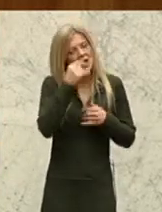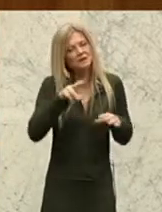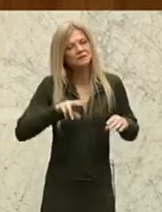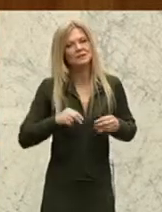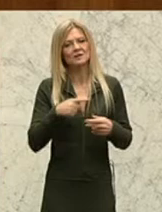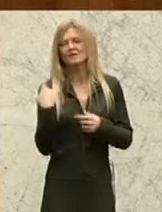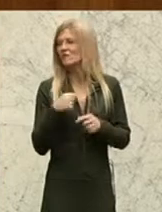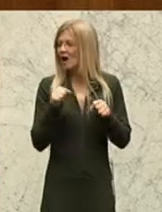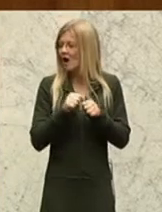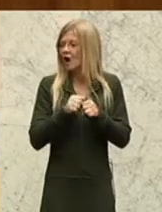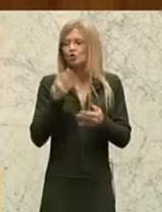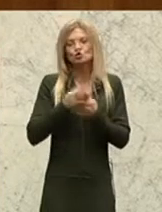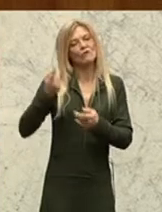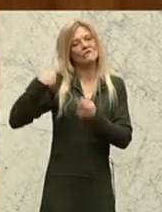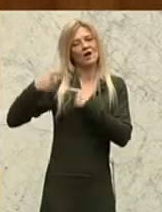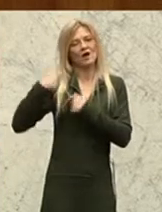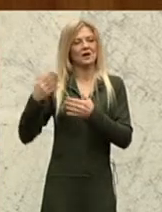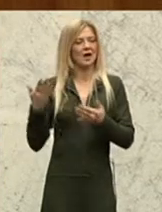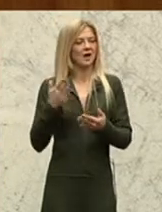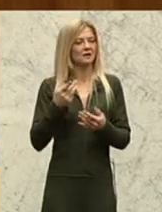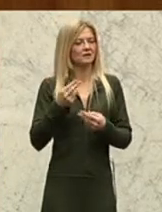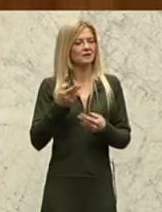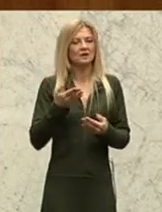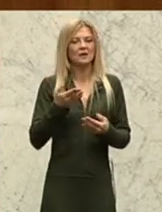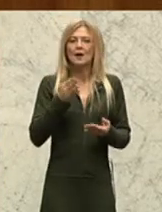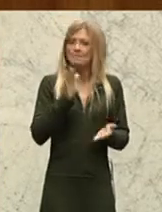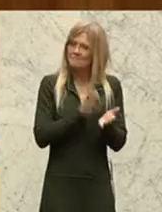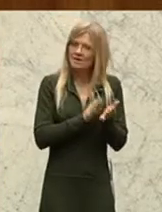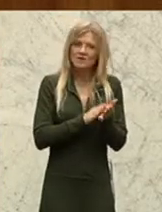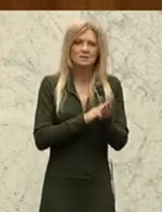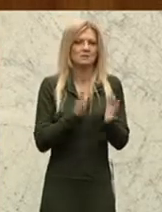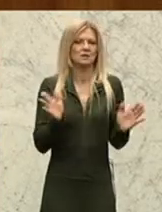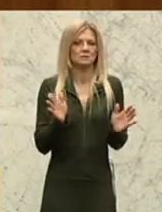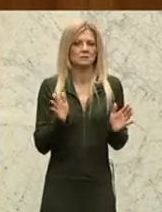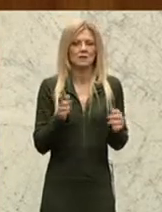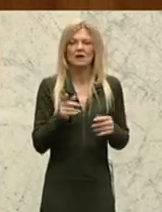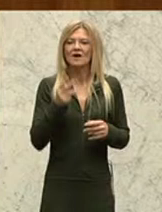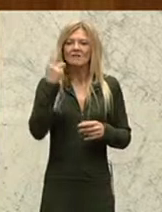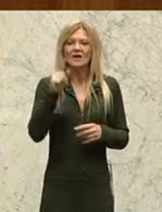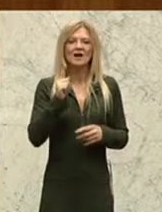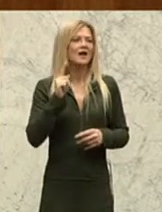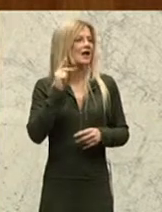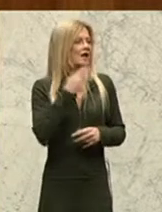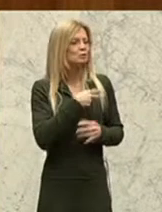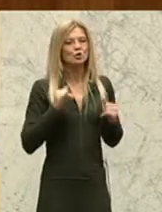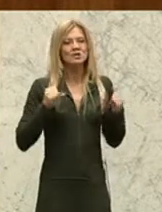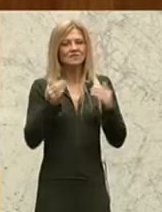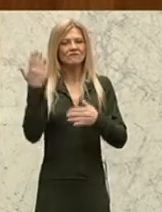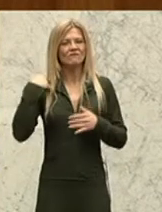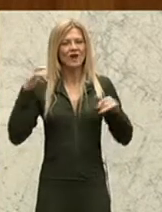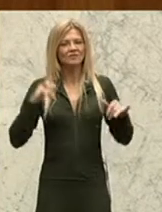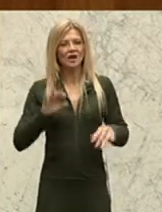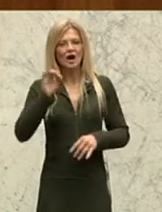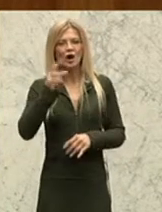haben das auch in der Vergangenheit, Frau Kollegin, bereits bewiesen. Insofern, weil auf SPÖ-Initiative die